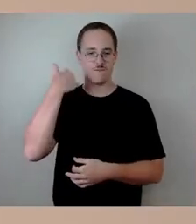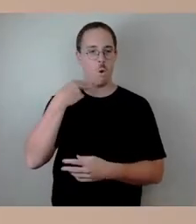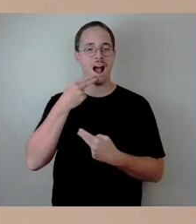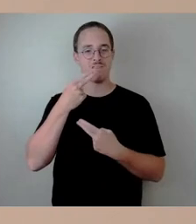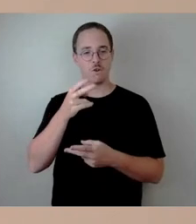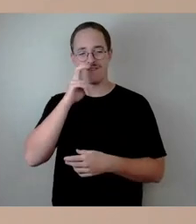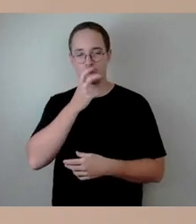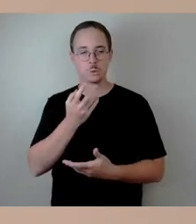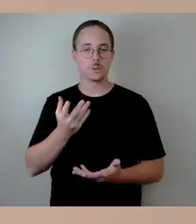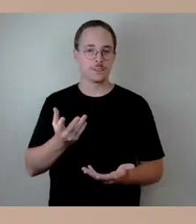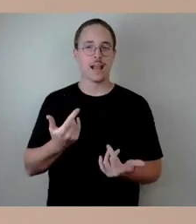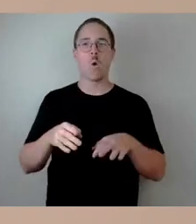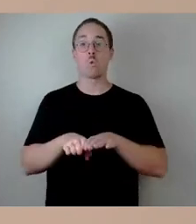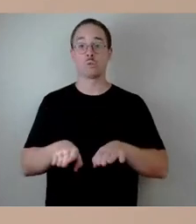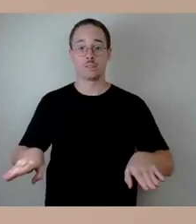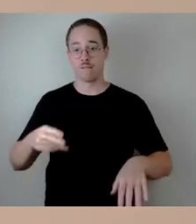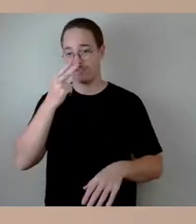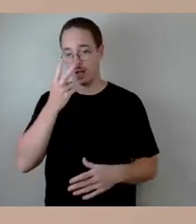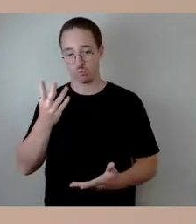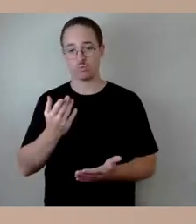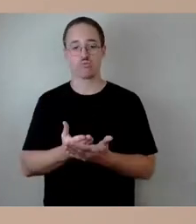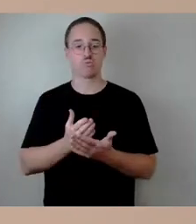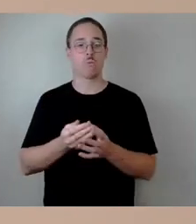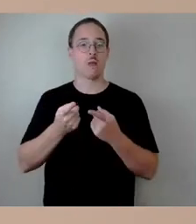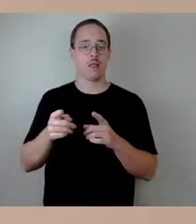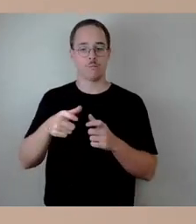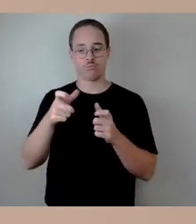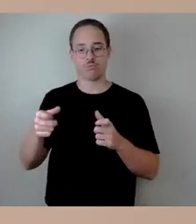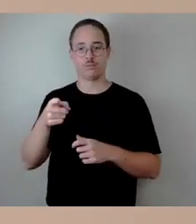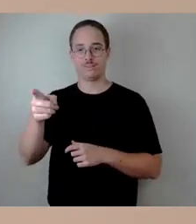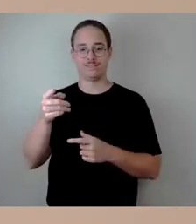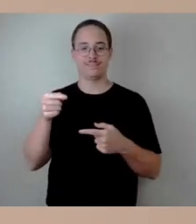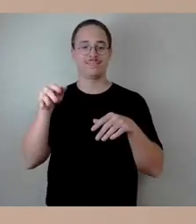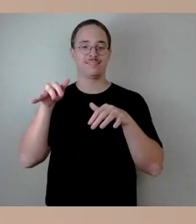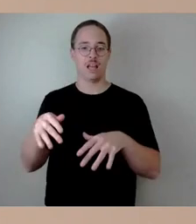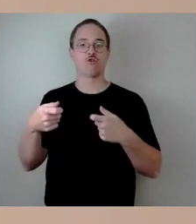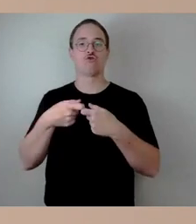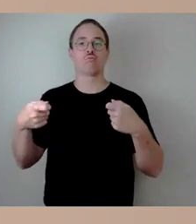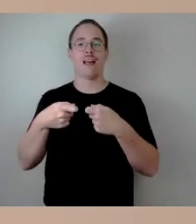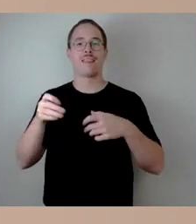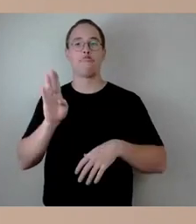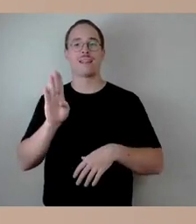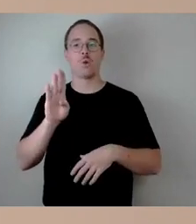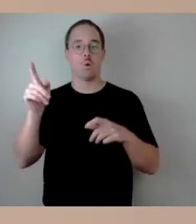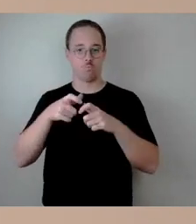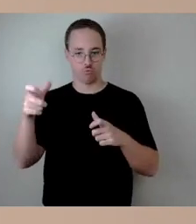wir haben weitere Brückenbauwerke, die Spannbetonbrücken sind, aber die ein anderes statisches